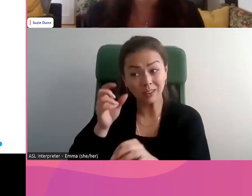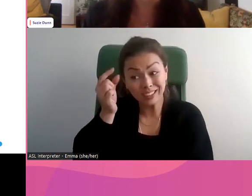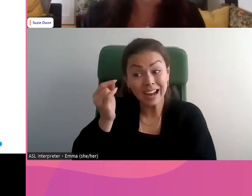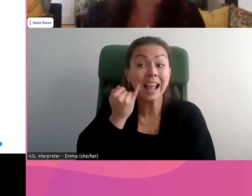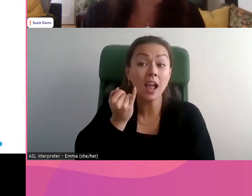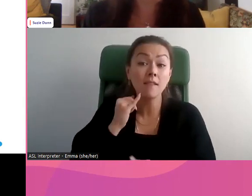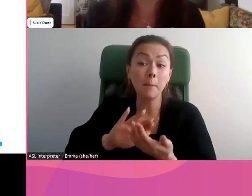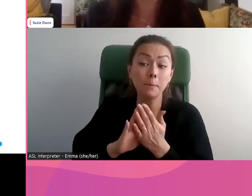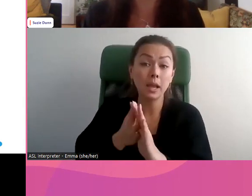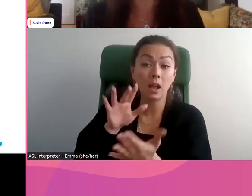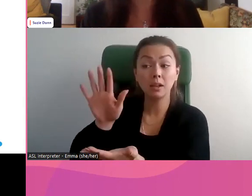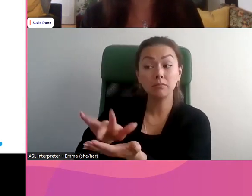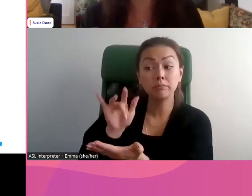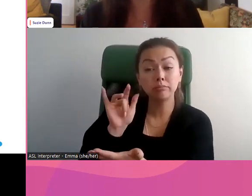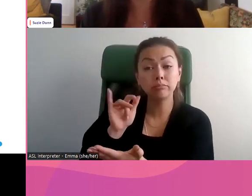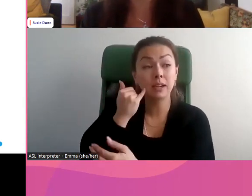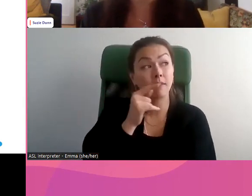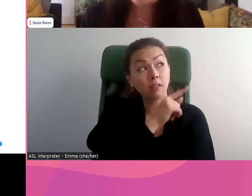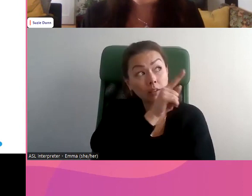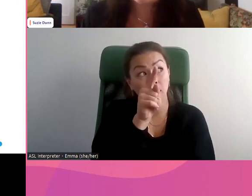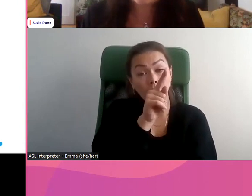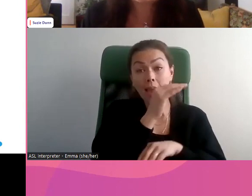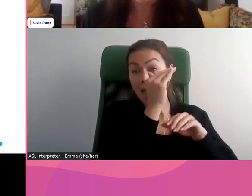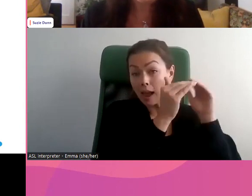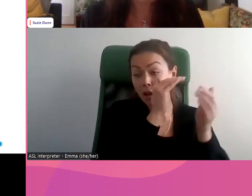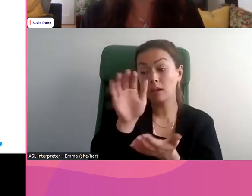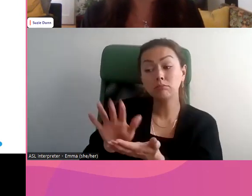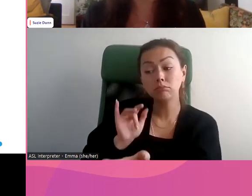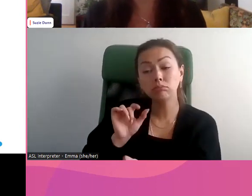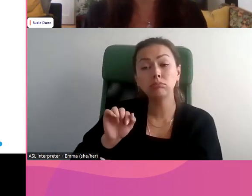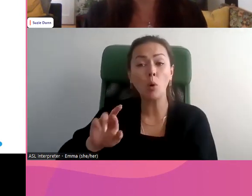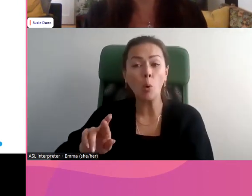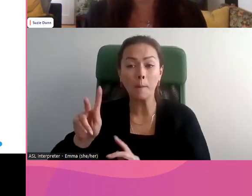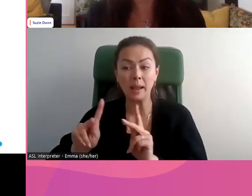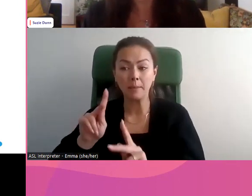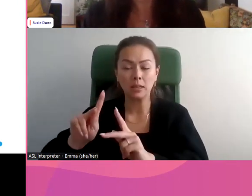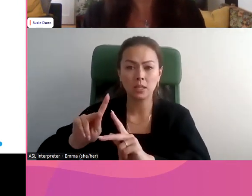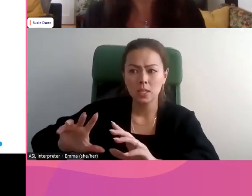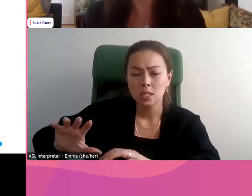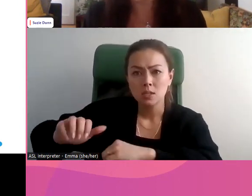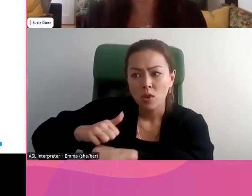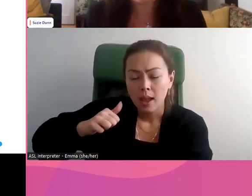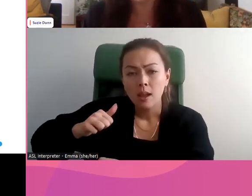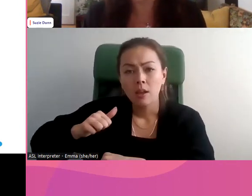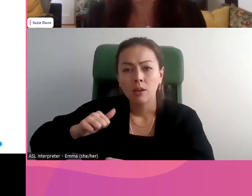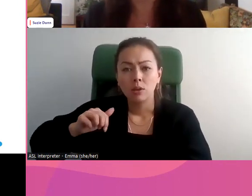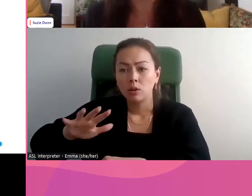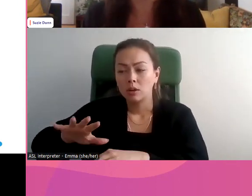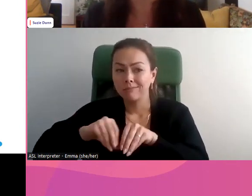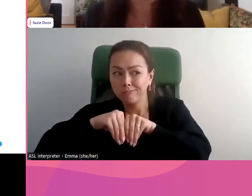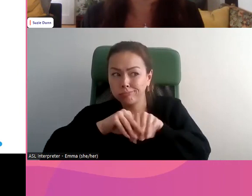du cheminement d'une personne. C'est seulement lorsque vous les partagez que cela devient